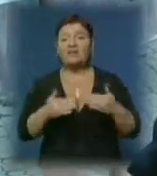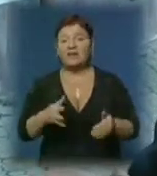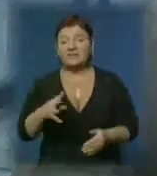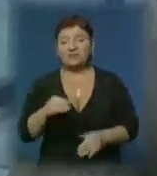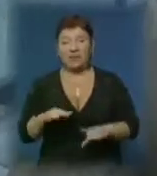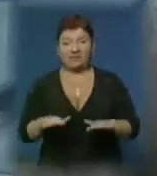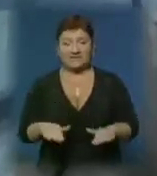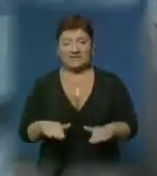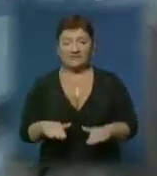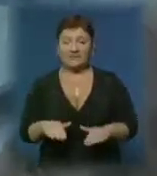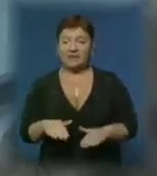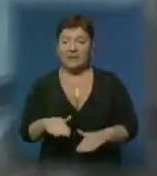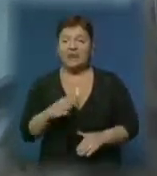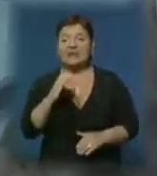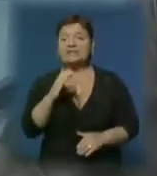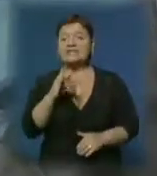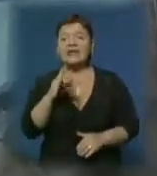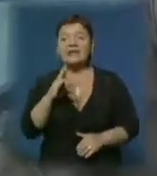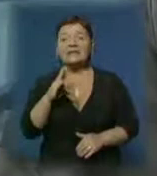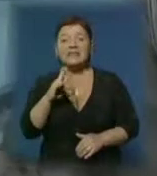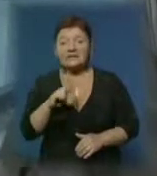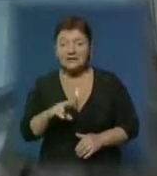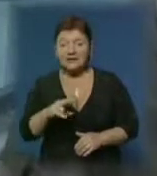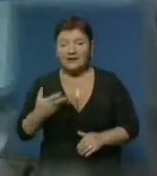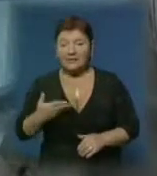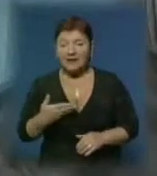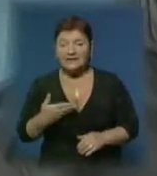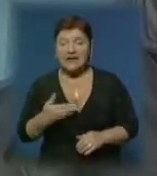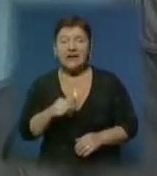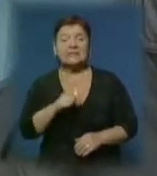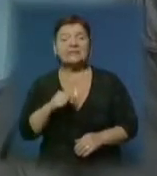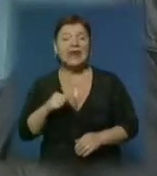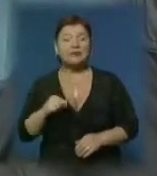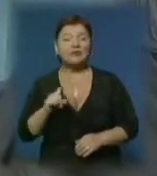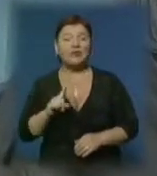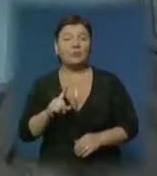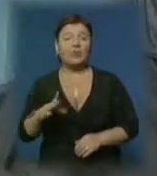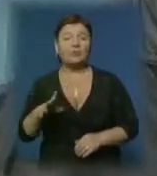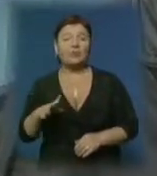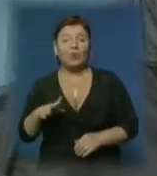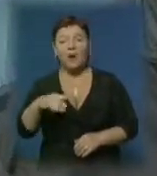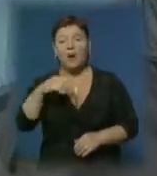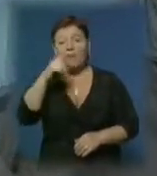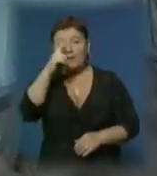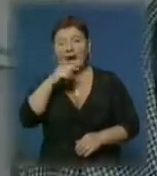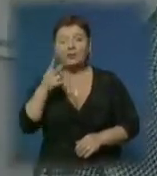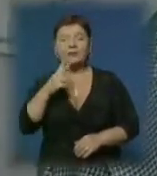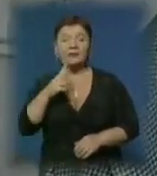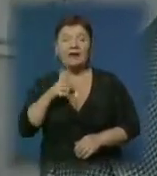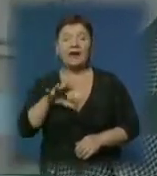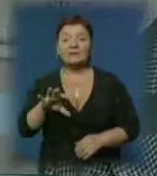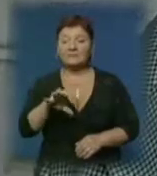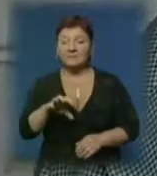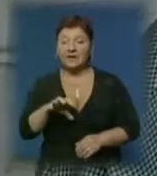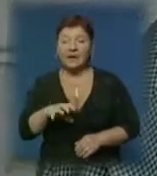місце. Стерилізація річ така, що кожен повинен вирішувати сам, щоб це не було погано для тварин. Люди